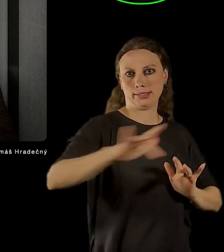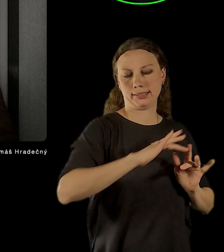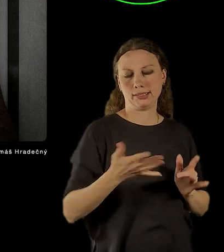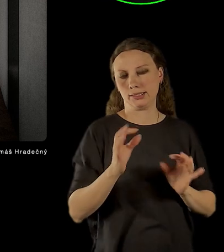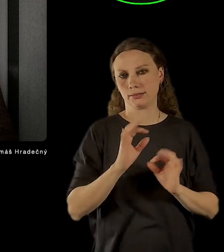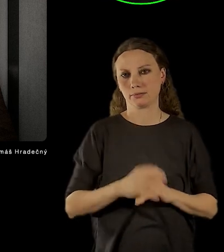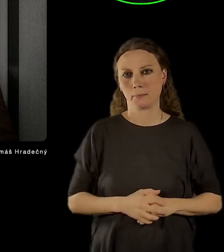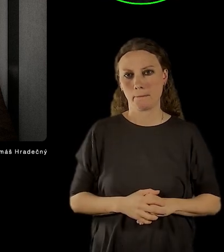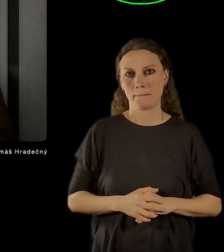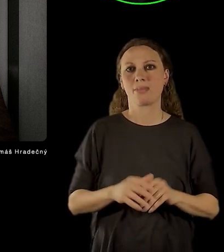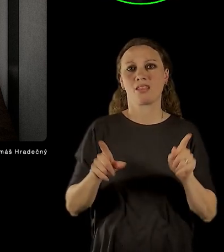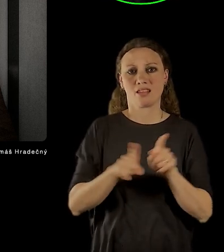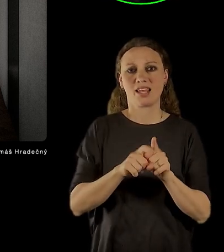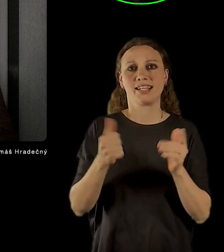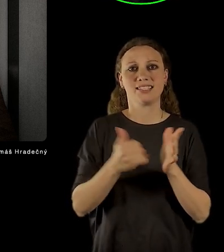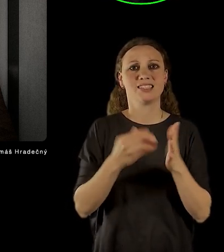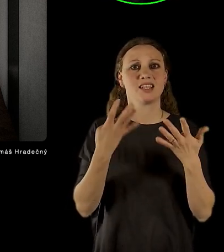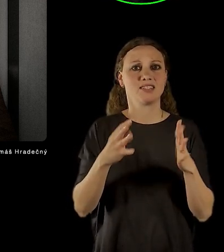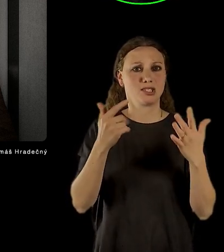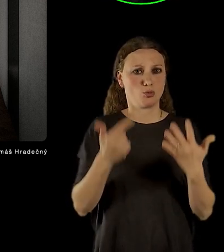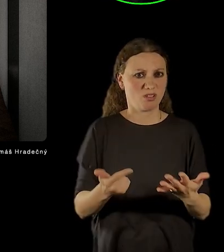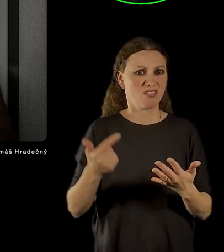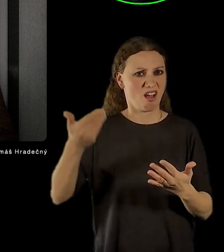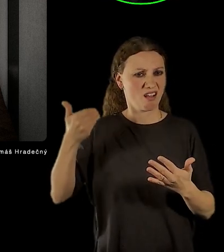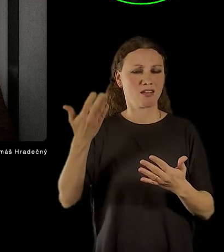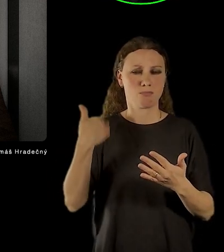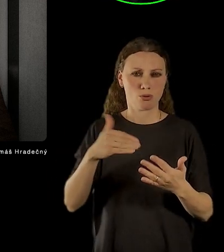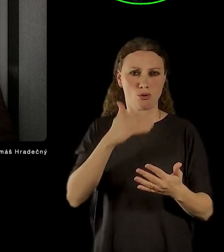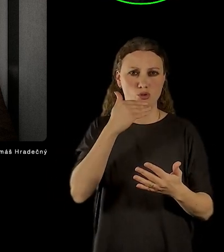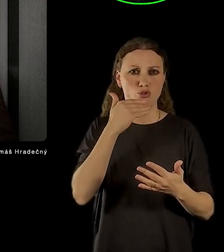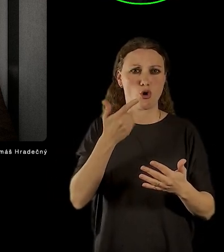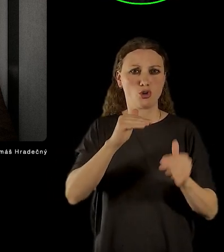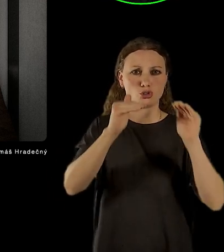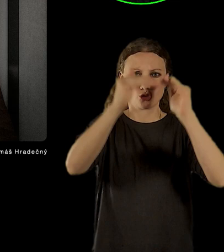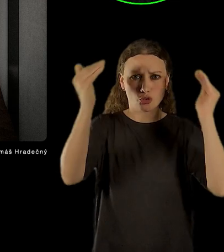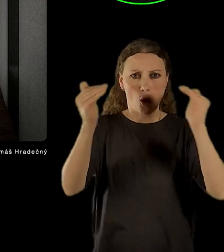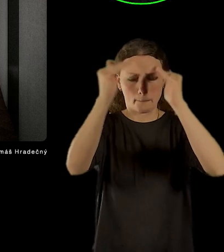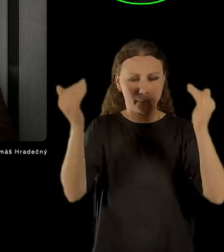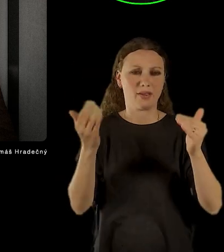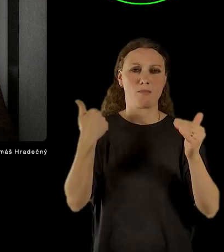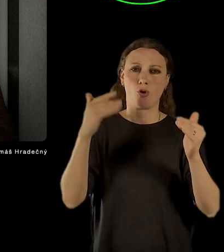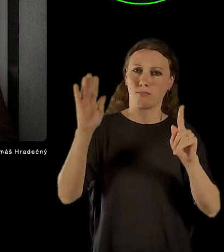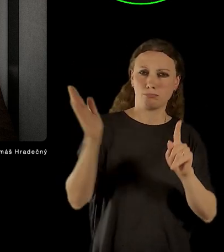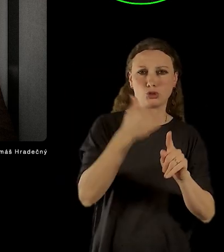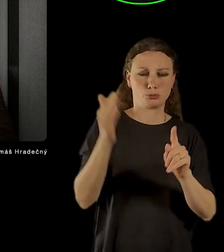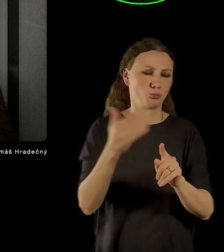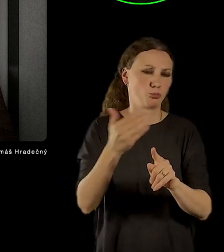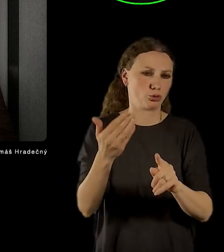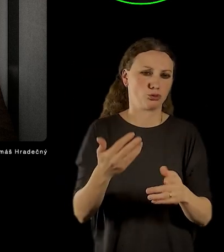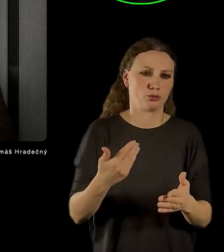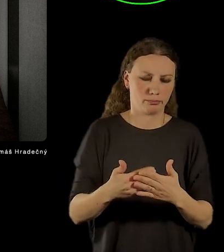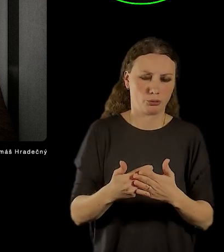jsou tam hurdiskové stropy do velkých valcovaných ocelových nosníků a na nich byly